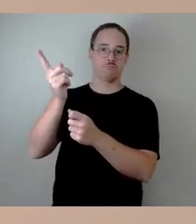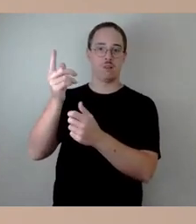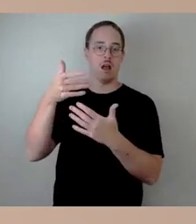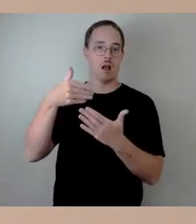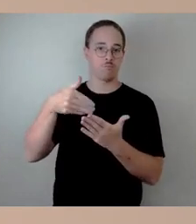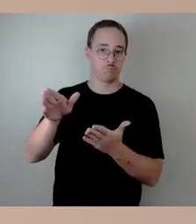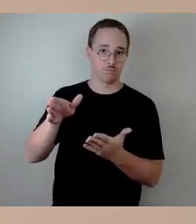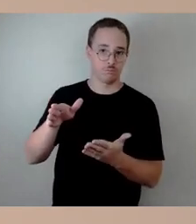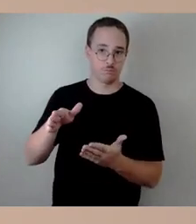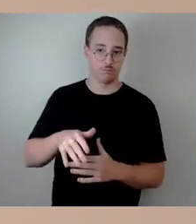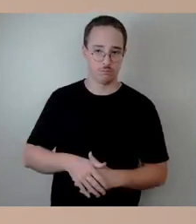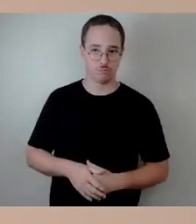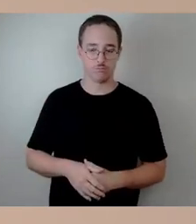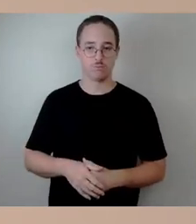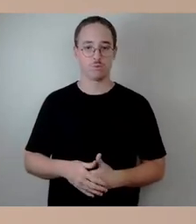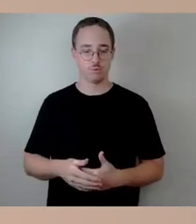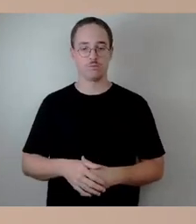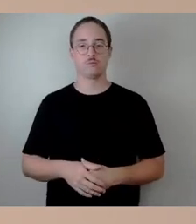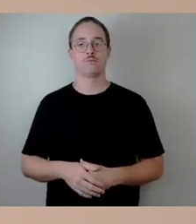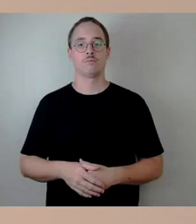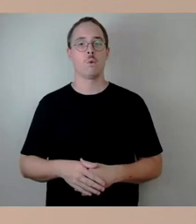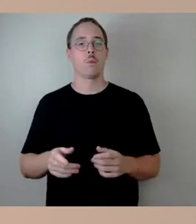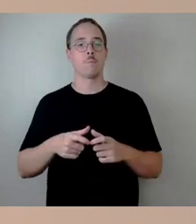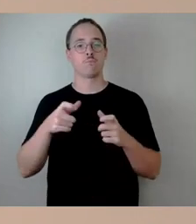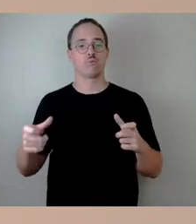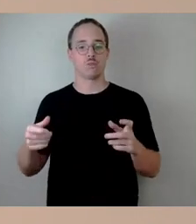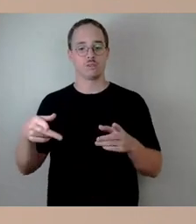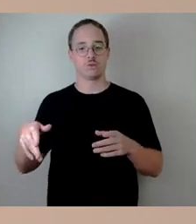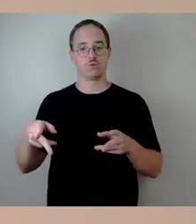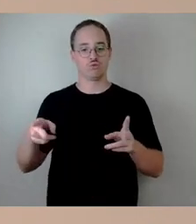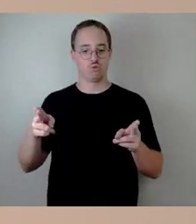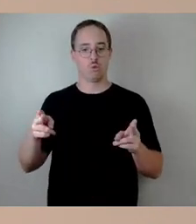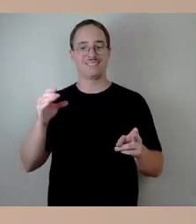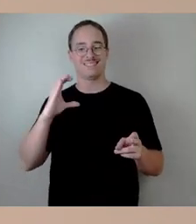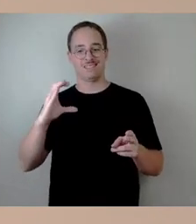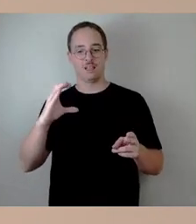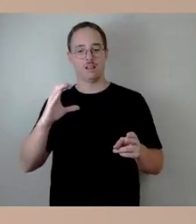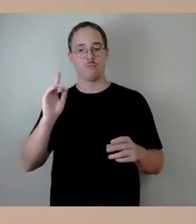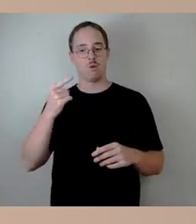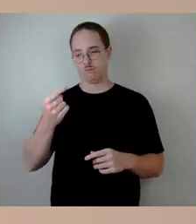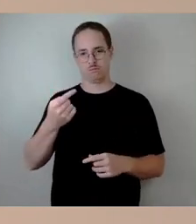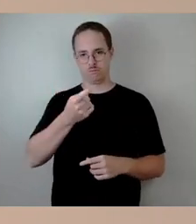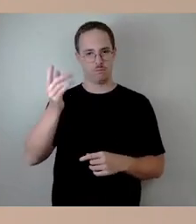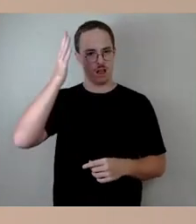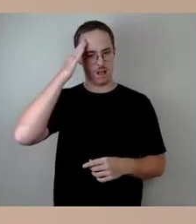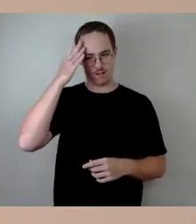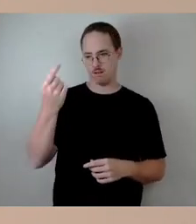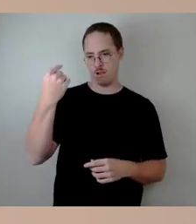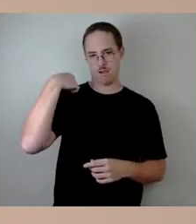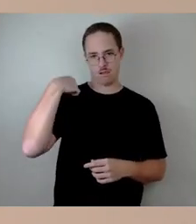kennen Sie, ist ja auch Anfang des Jahres durch die Gremien gegangen, mit Beschluss des Finanzausschusses, die